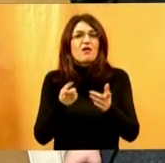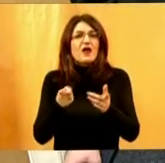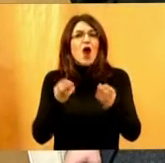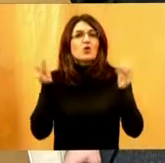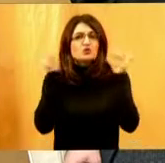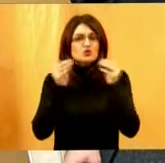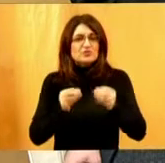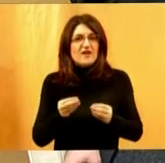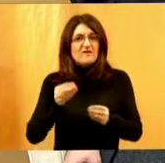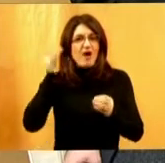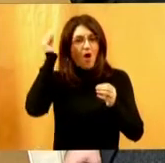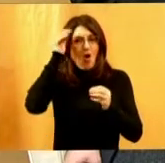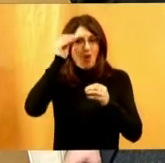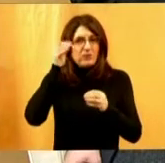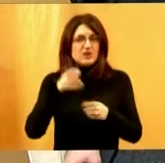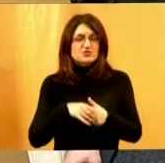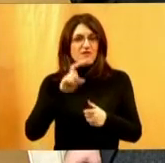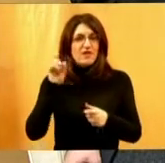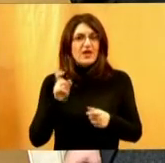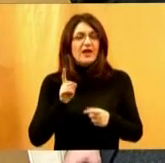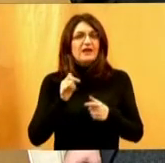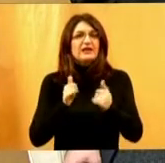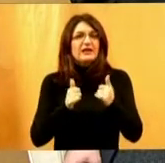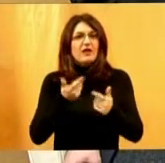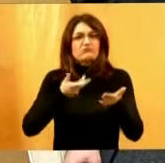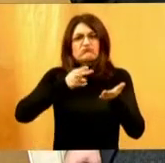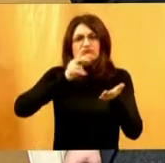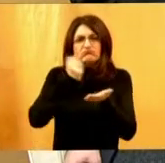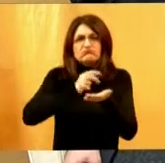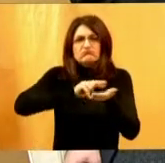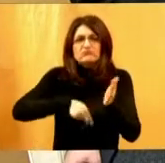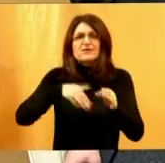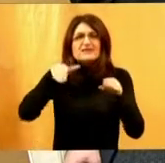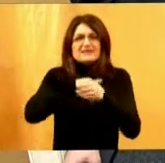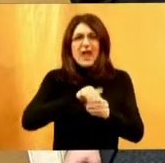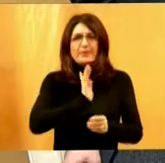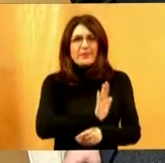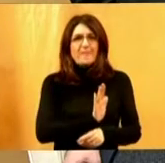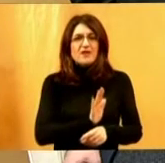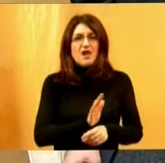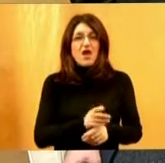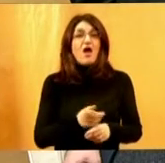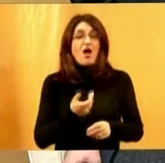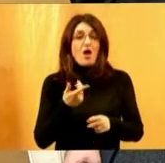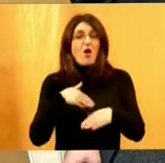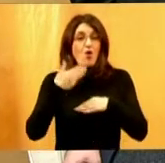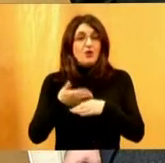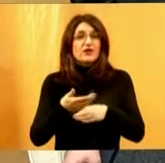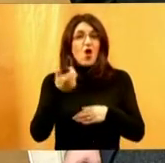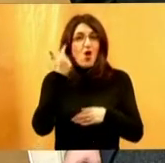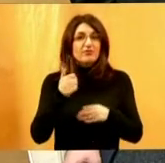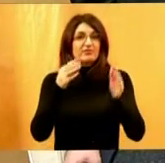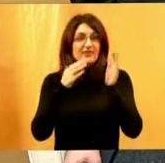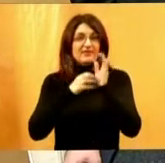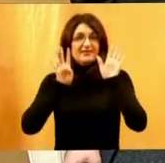sustava obrazovanja ili nomenklature tog zanimanja. Tako da od